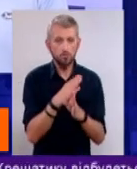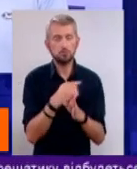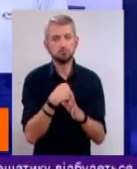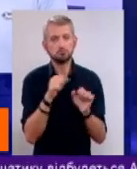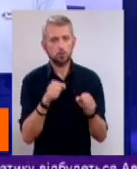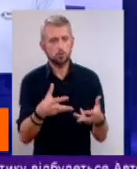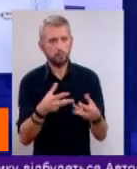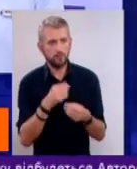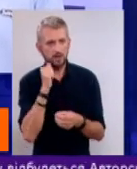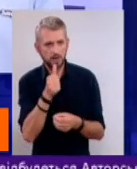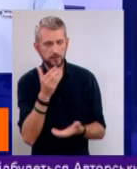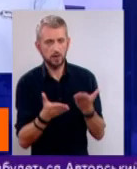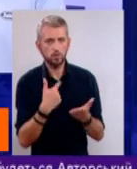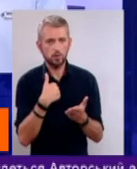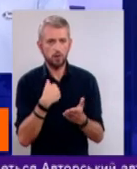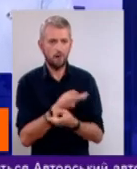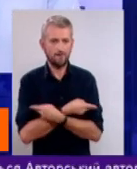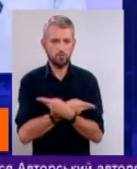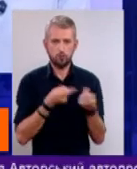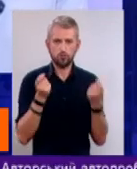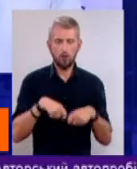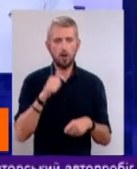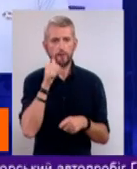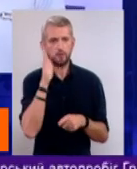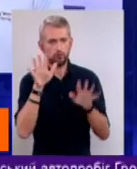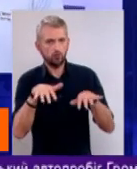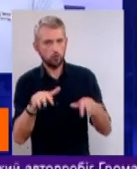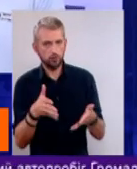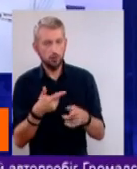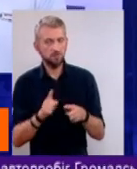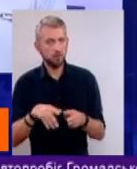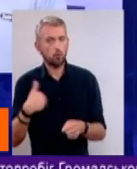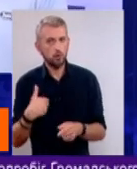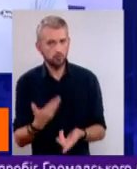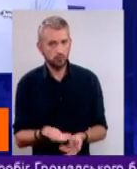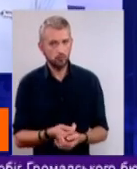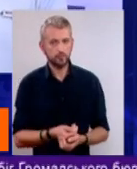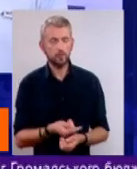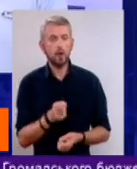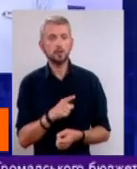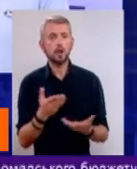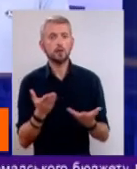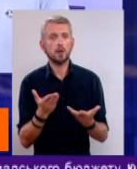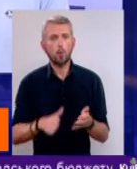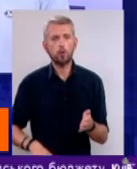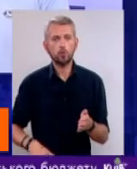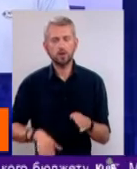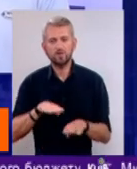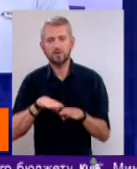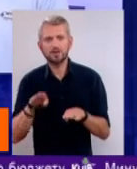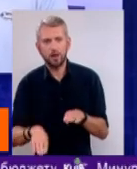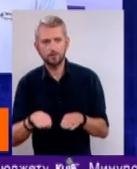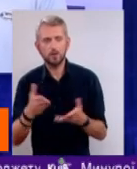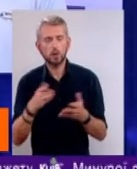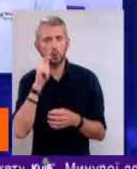зможуть повпливати завтра. Якщо я вийду в футболці, завтра буде дощ. І це як мінімум корисно. А те, з якої ноги встав, який там український політик,